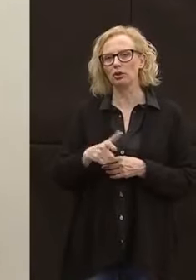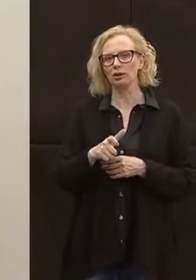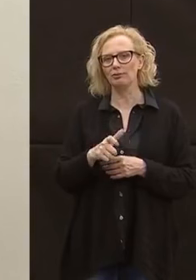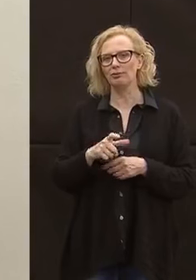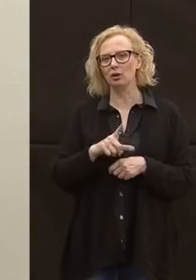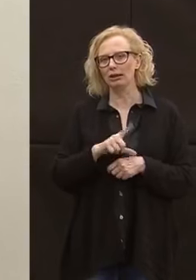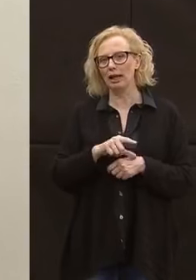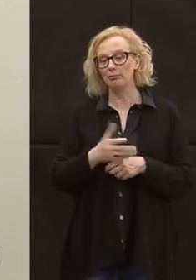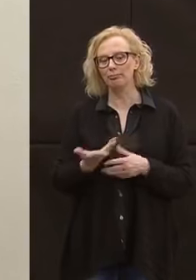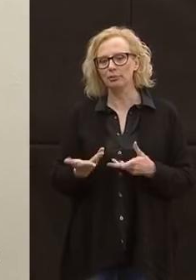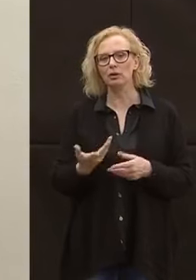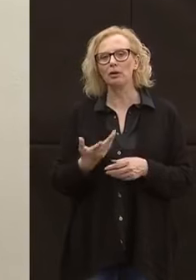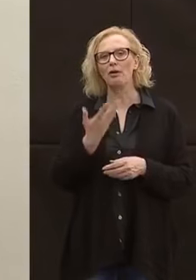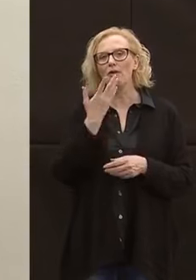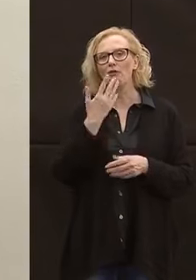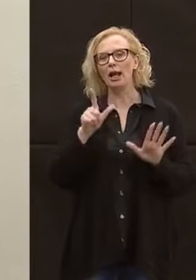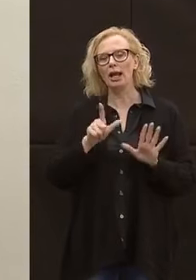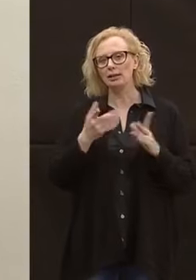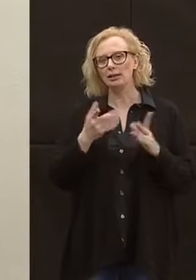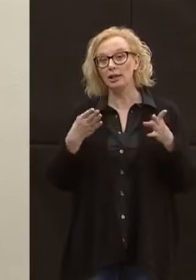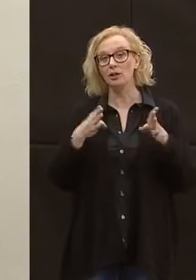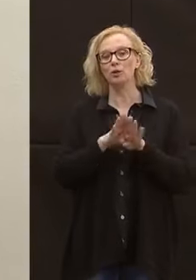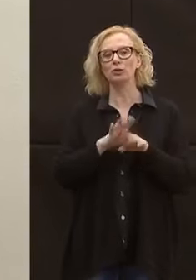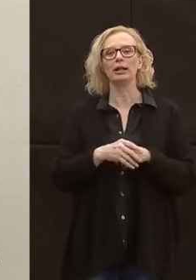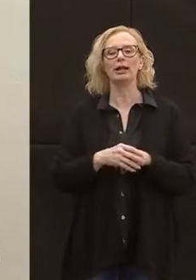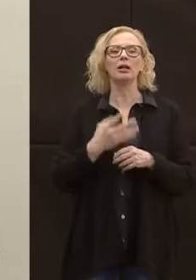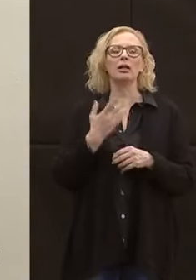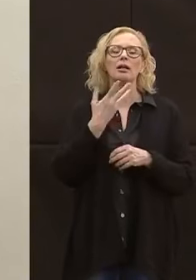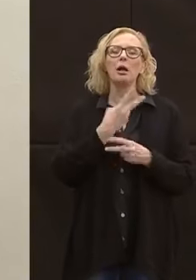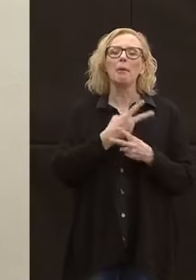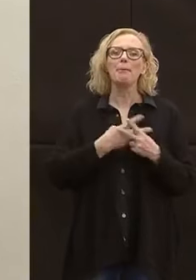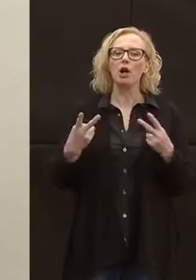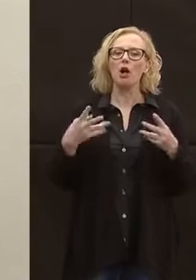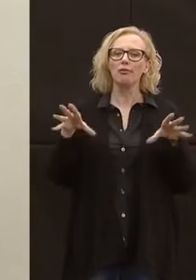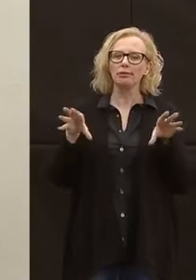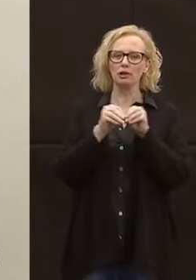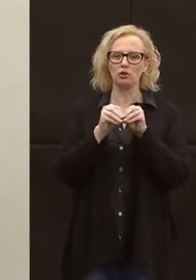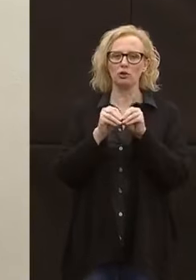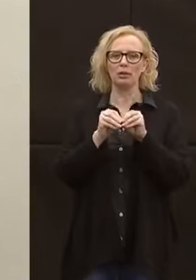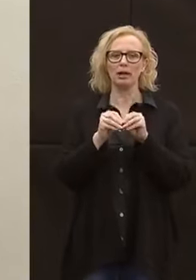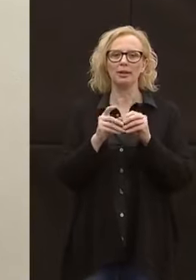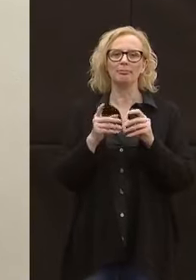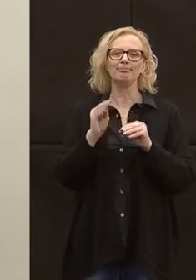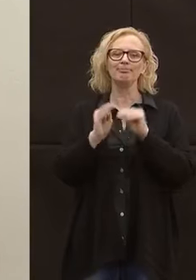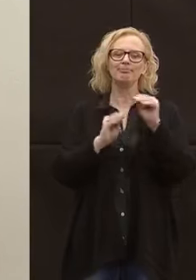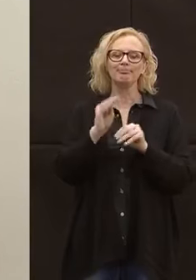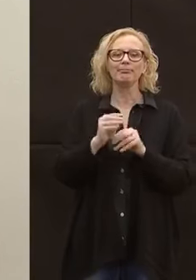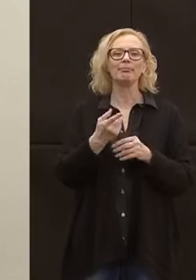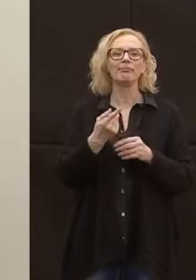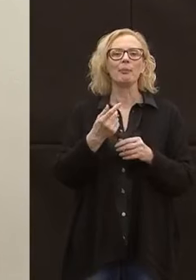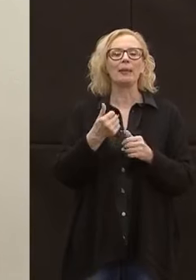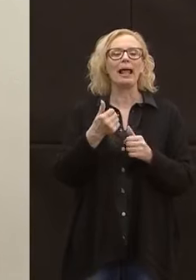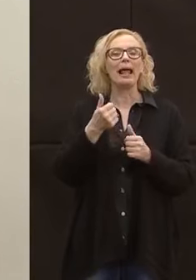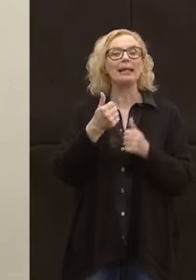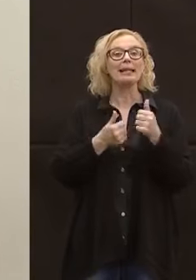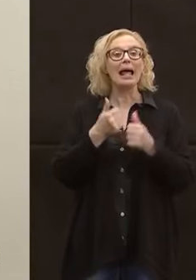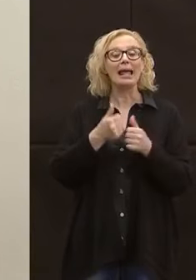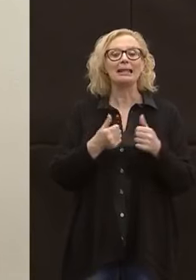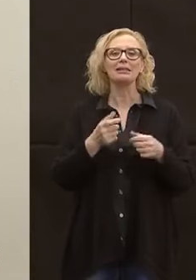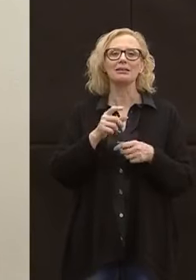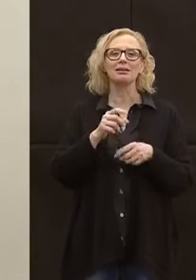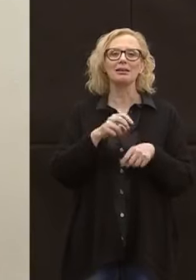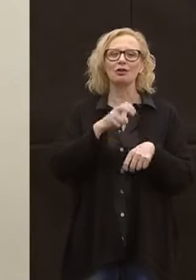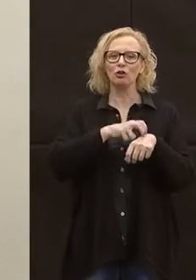prima che volevamo chiudere per le 19. Allora provo a sintetizzare. Ci chiedono quanti test sono stati fatti agli operatori